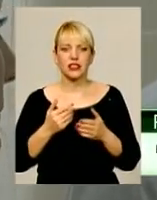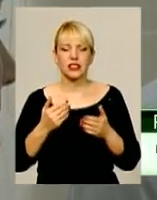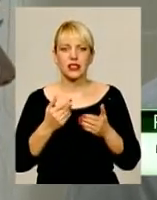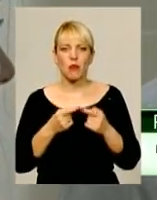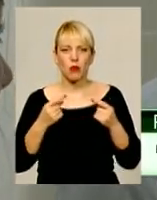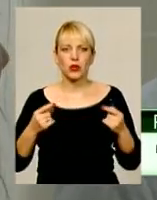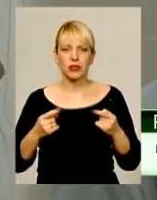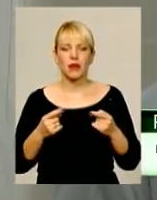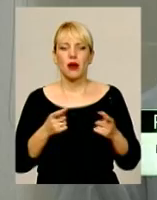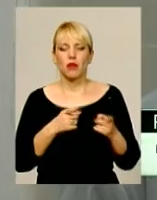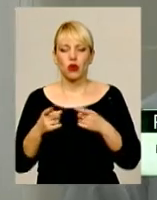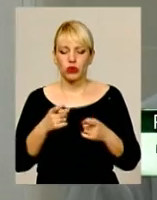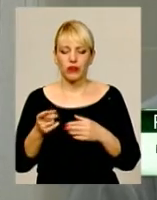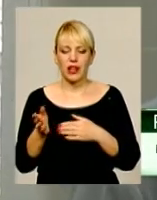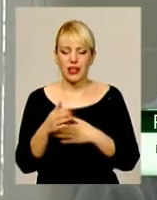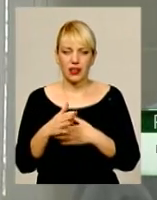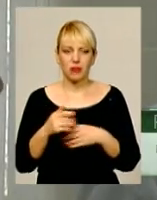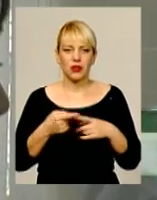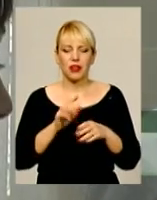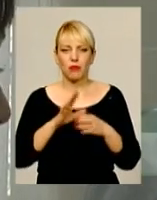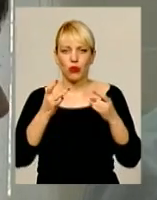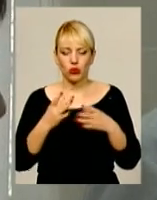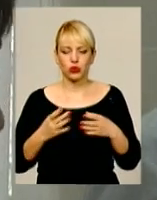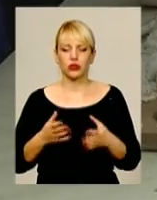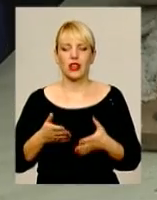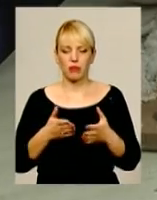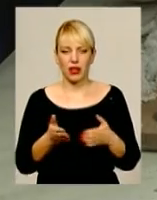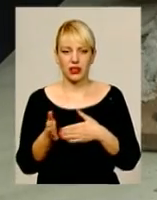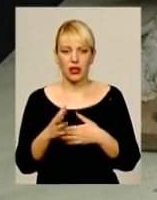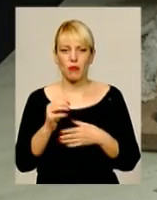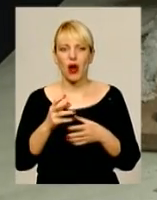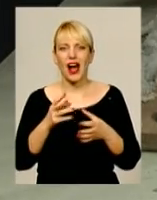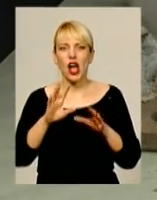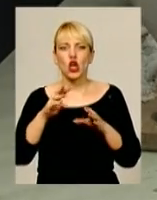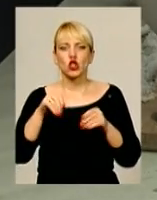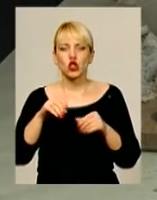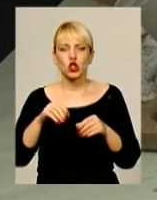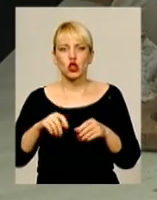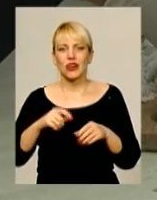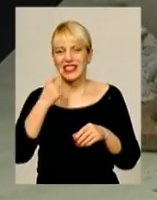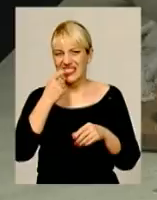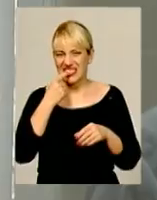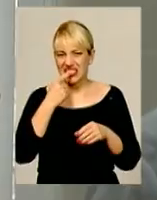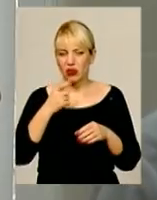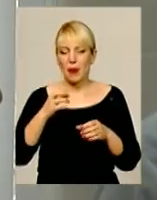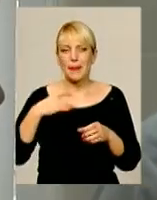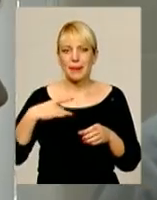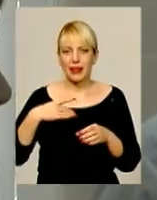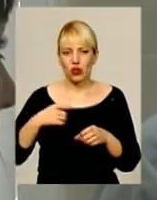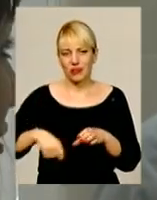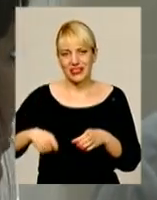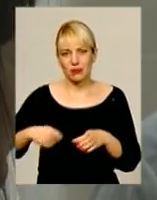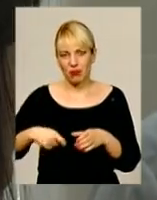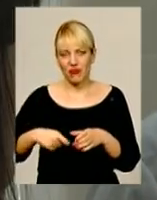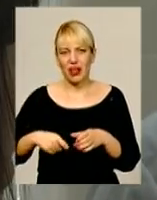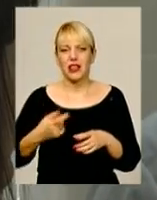тобто замість того, щоб запікати просто рибу, ми запікаємо її в великому кількісті солі. Збивається з білком яйця, виходить